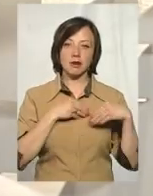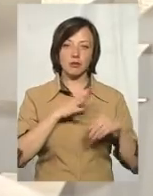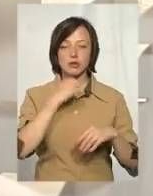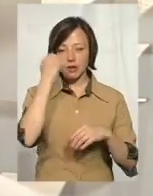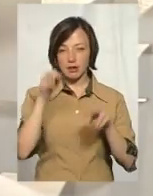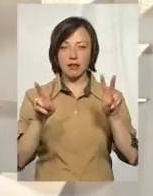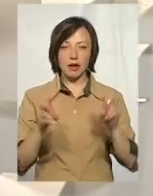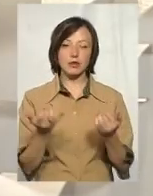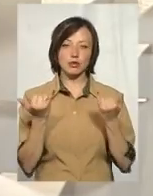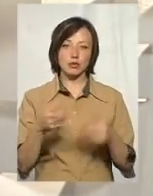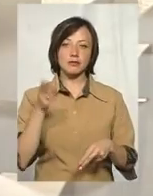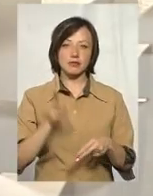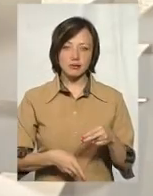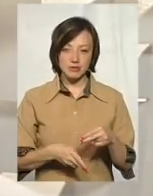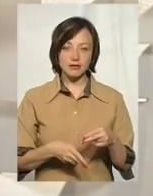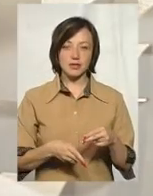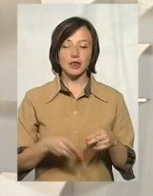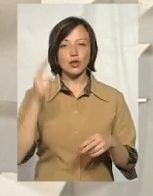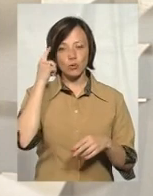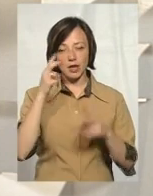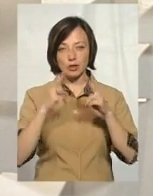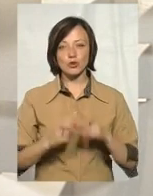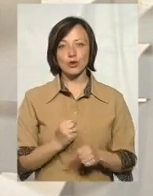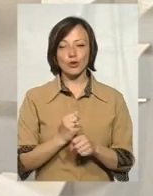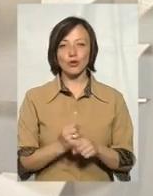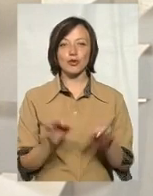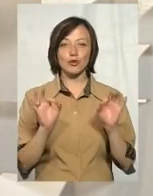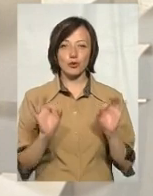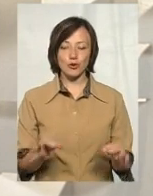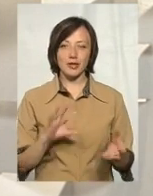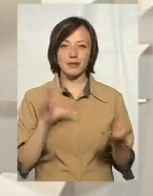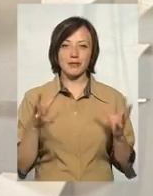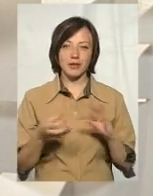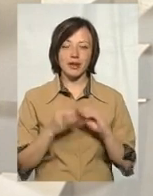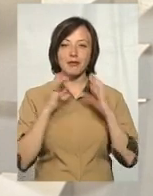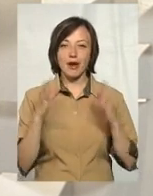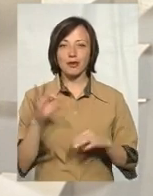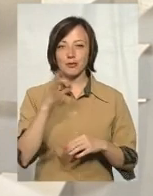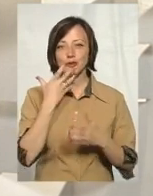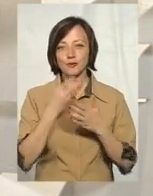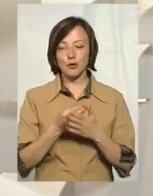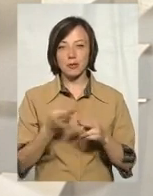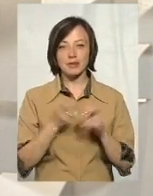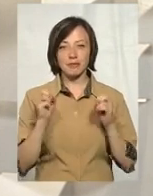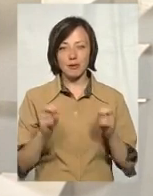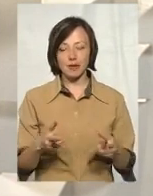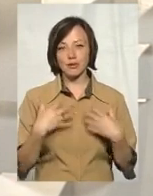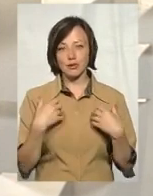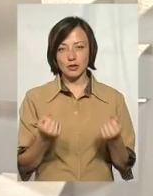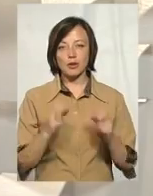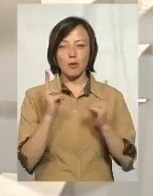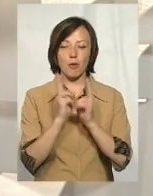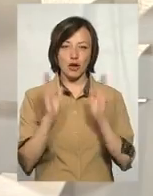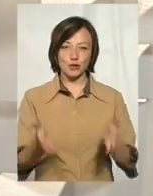Це була тема, на сьогодні вона вичерпана. Думайте, аналізуйте, і дбайте про свою безпеку, про своє здоров'я.